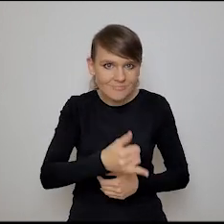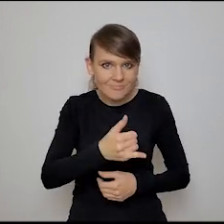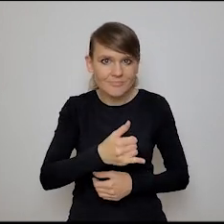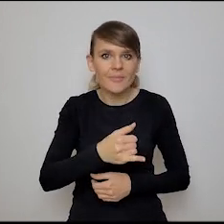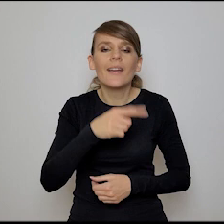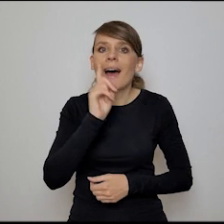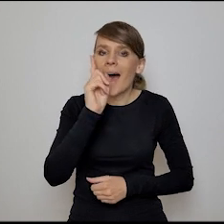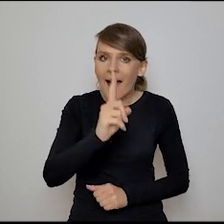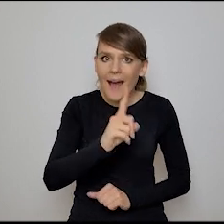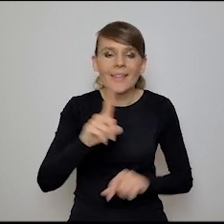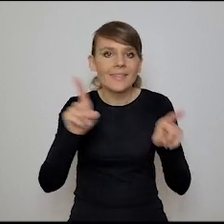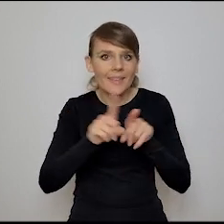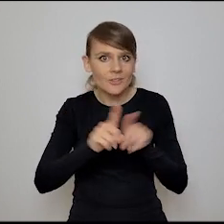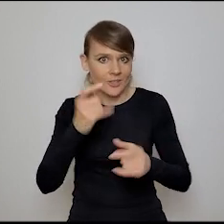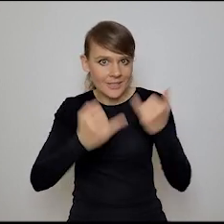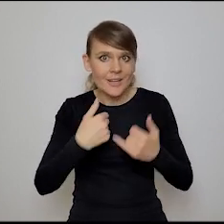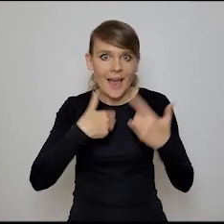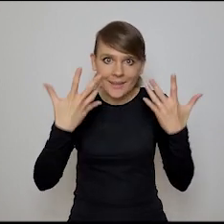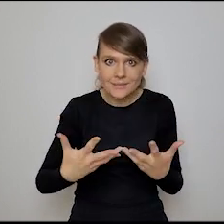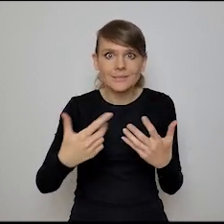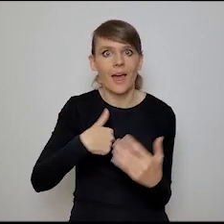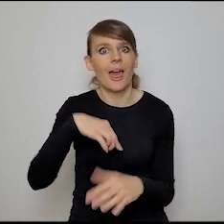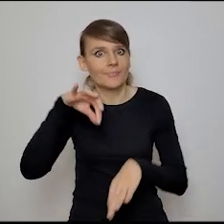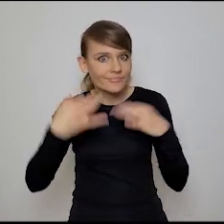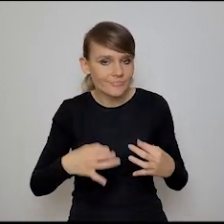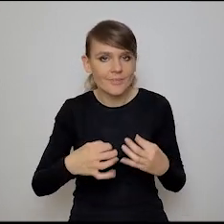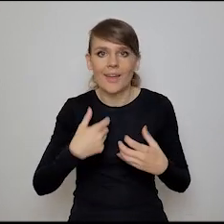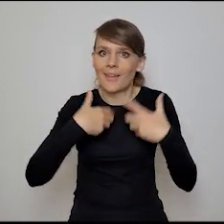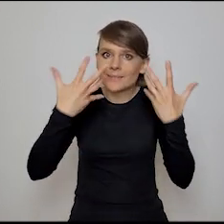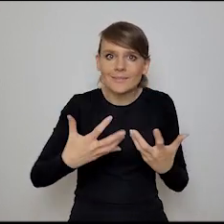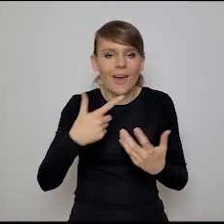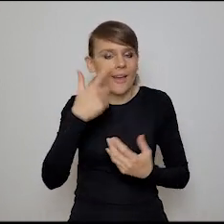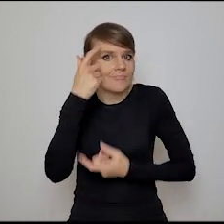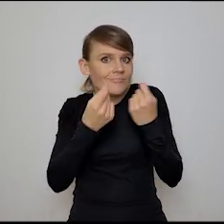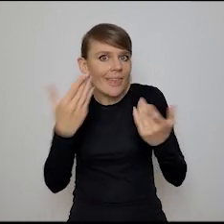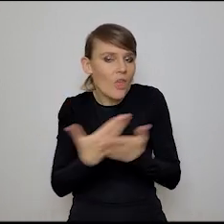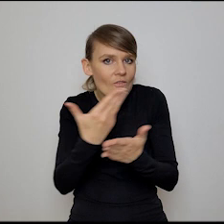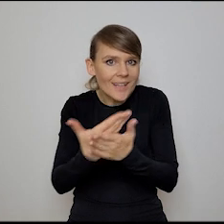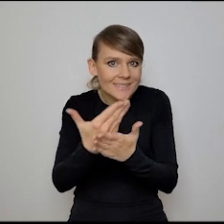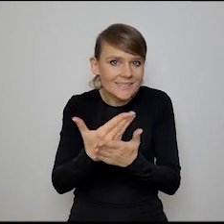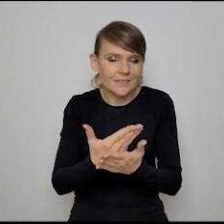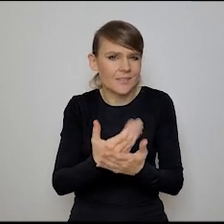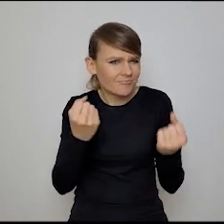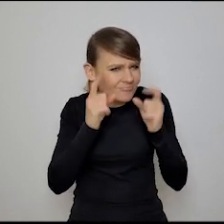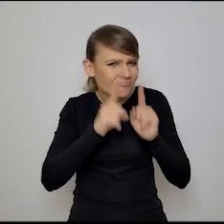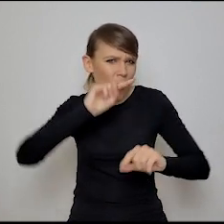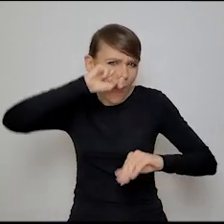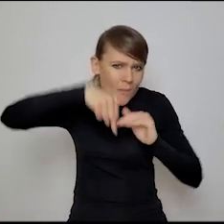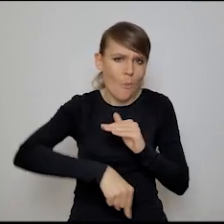że też dobro, ale też, że po prostu, jeżeli chcemy być zwinni, jeżeli chcemy być innowacyjni w takim głębokim sensie, czyli